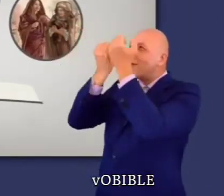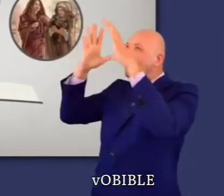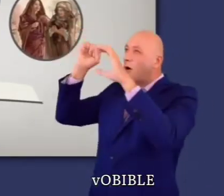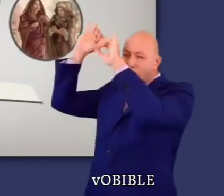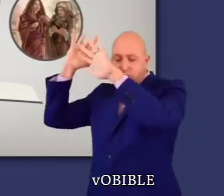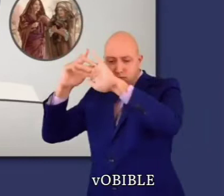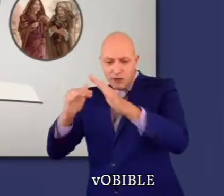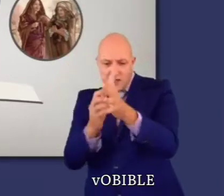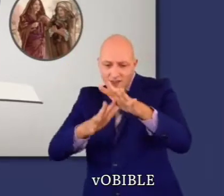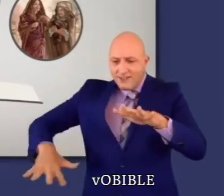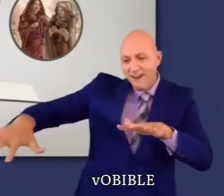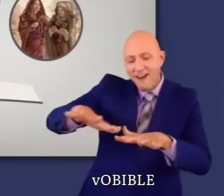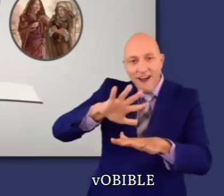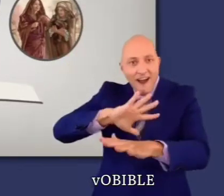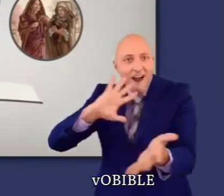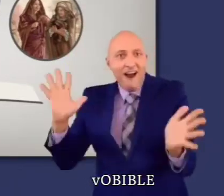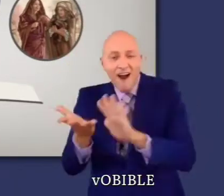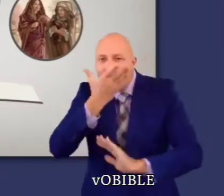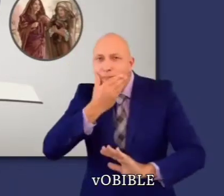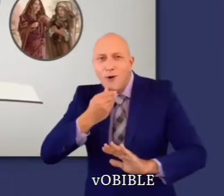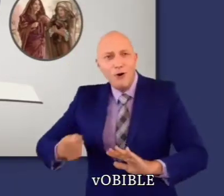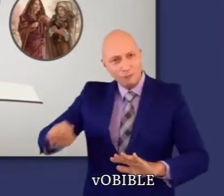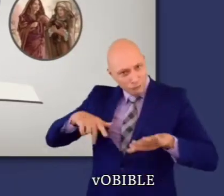héritage à venir sous son glorieux royaume.